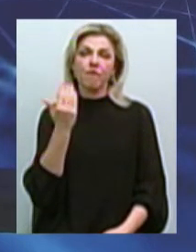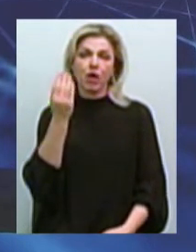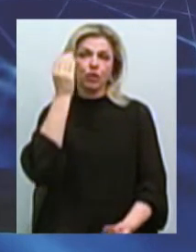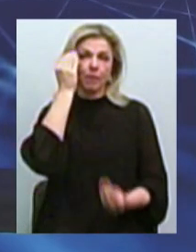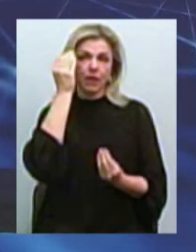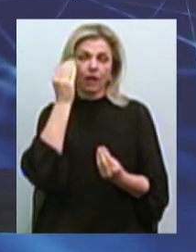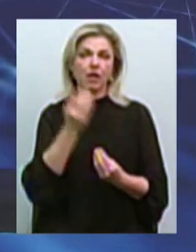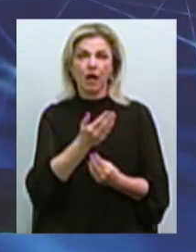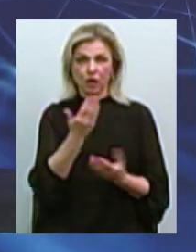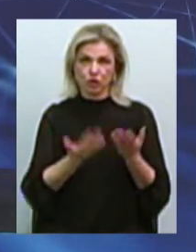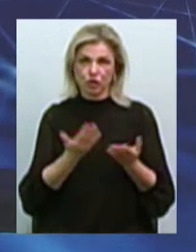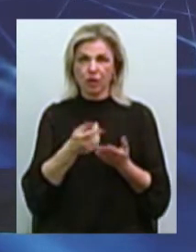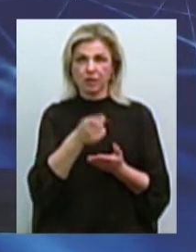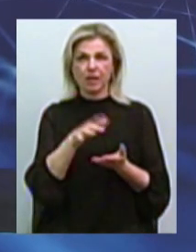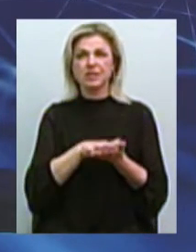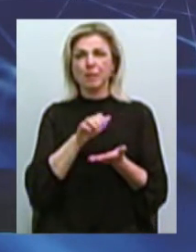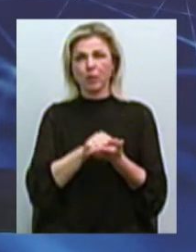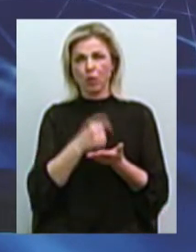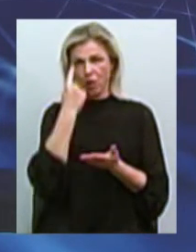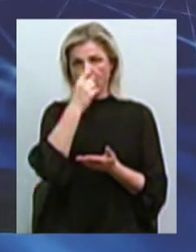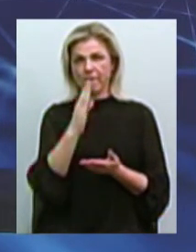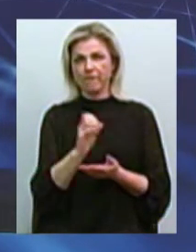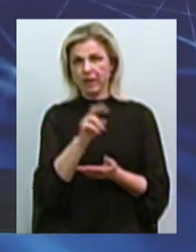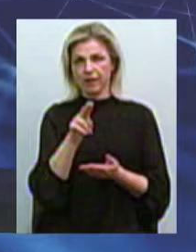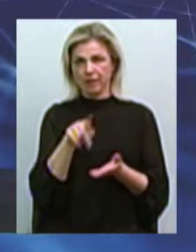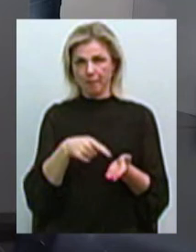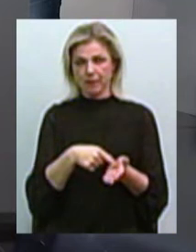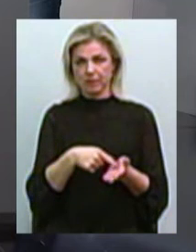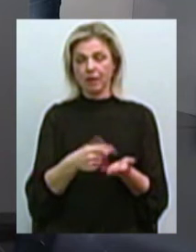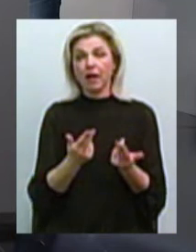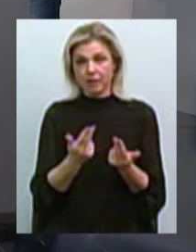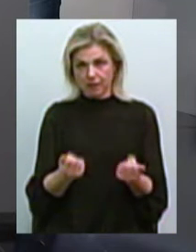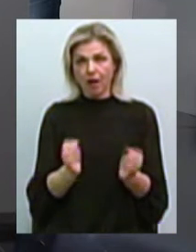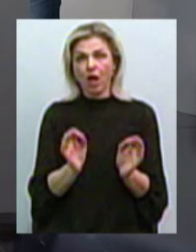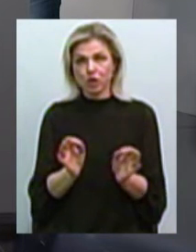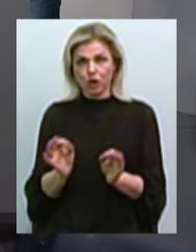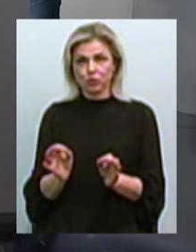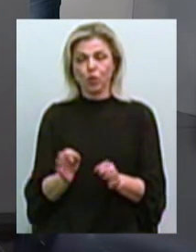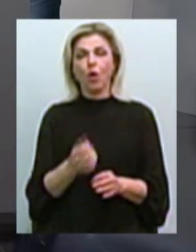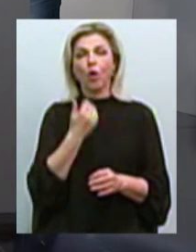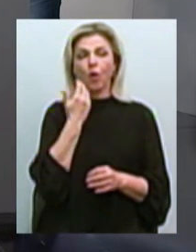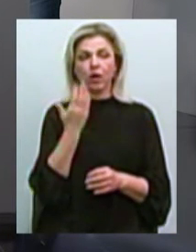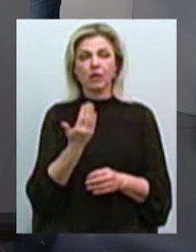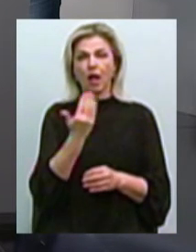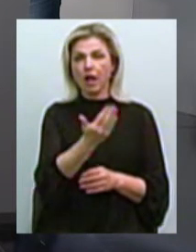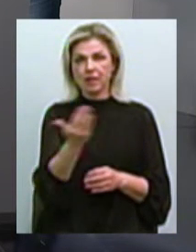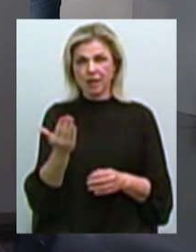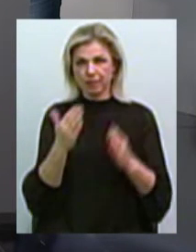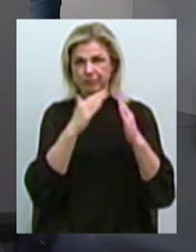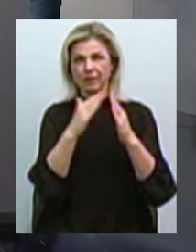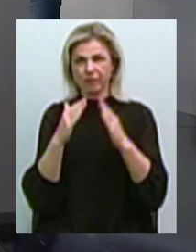зовнішній вигляд міста? Ну, звісно, коли вони, якби, старі,